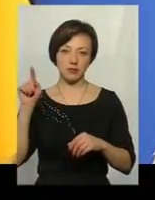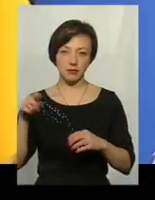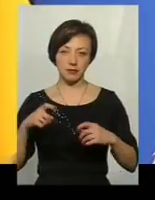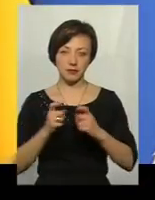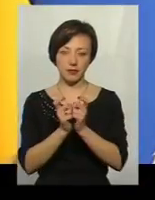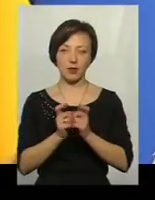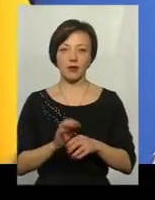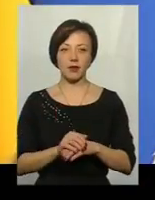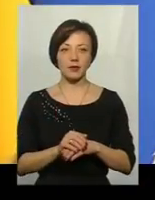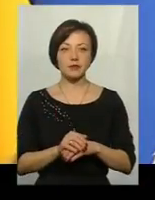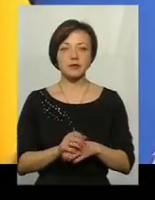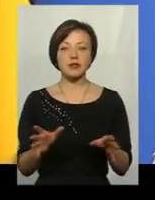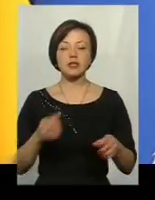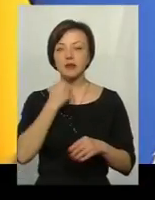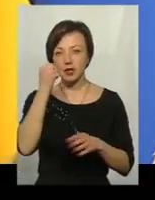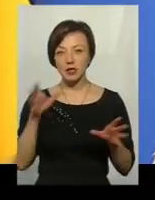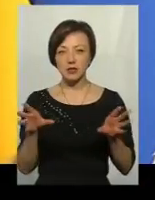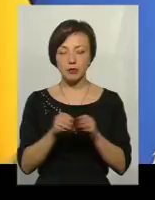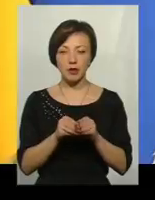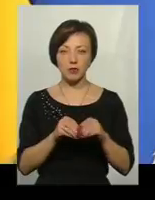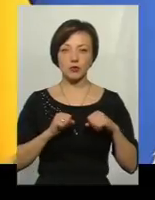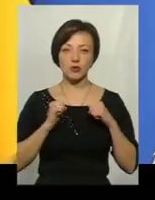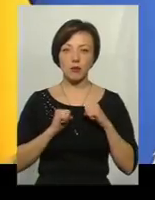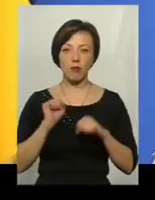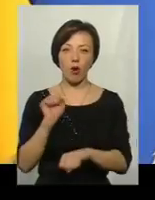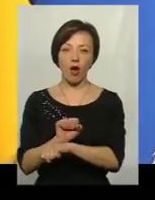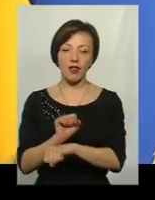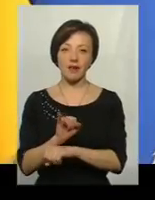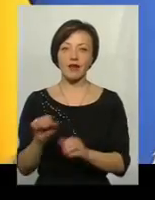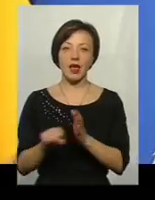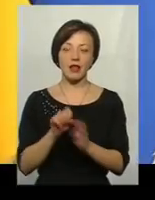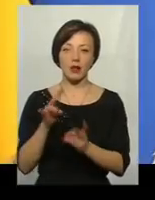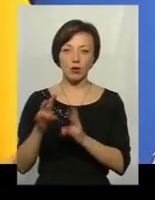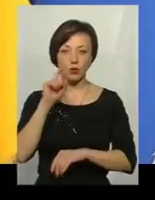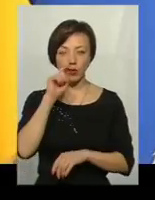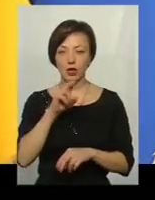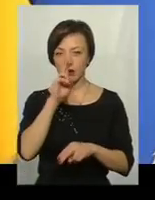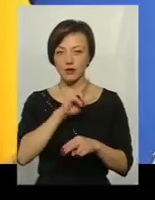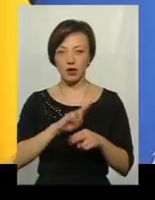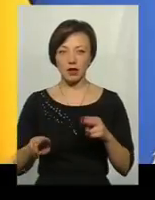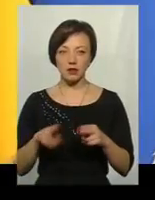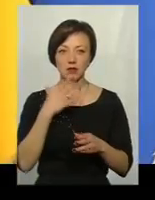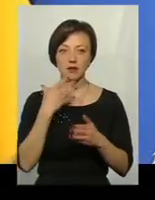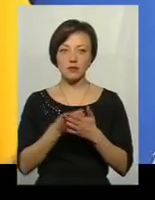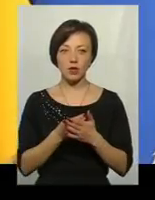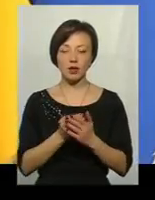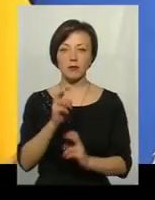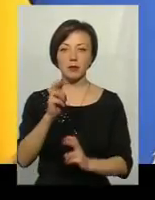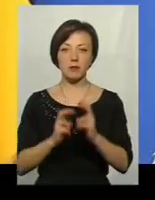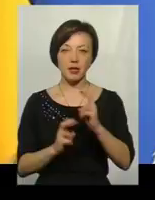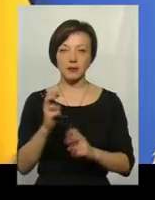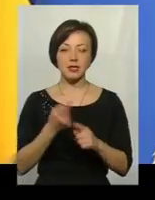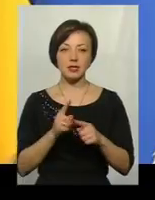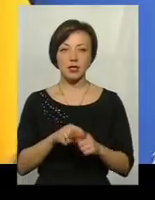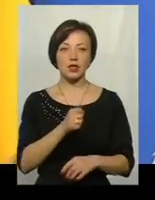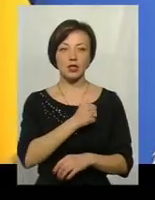Завдяки спільним зусильням блокадників та терористів Україна втратила свої підприємства, і це,